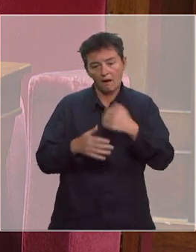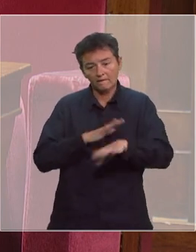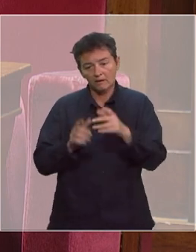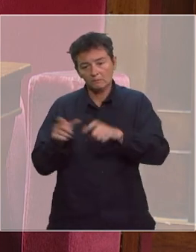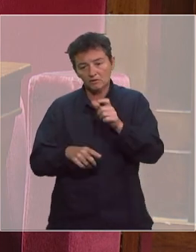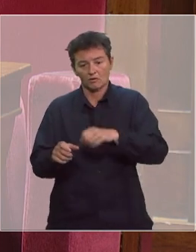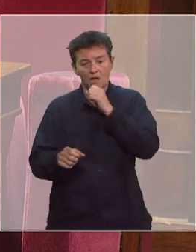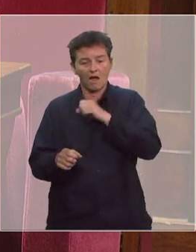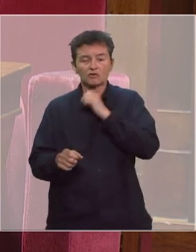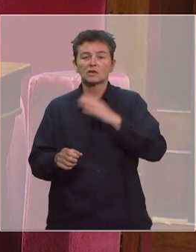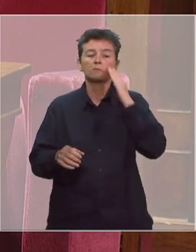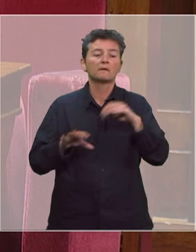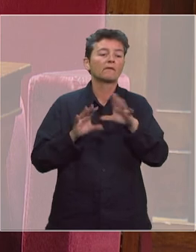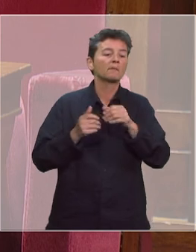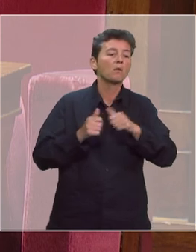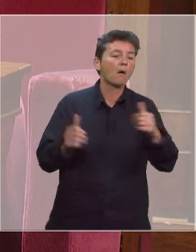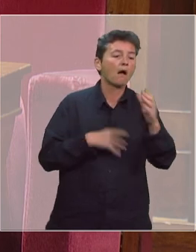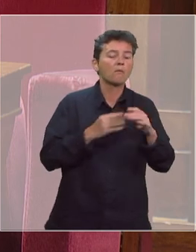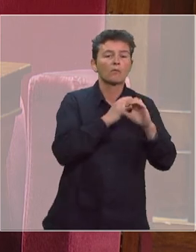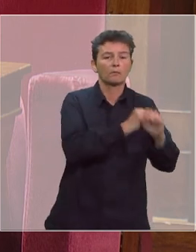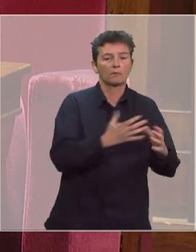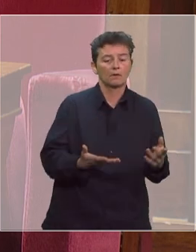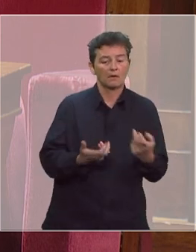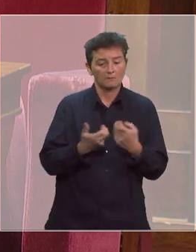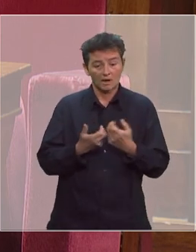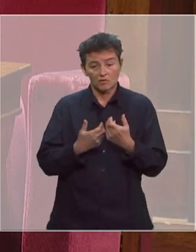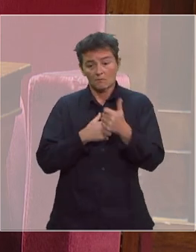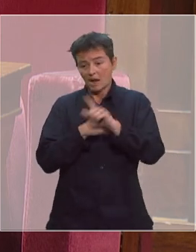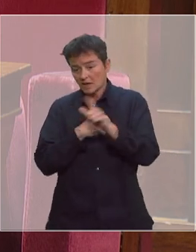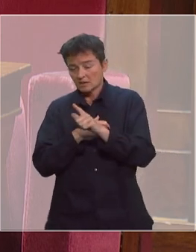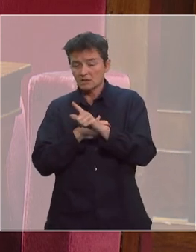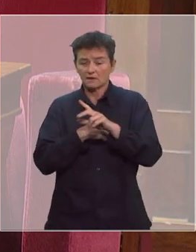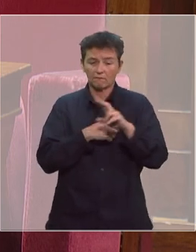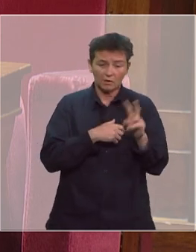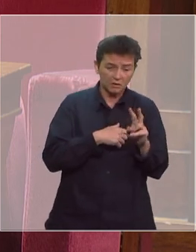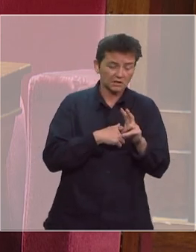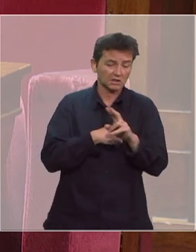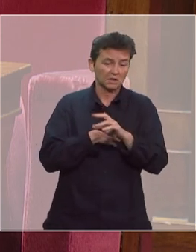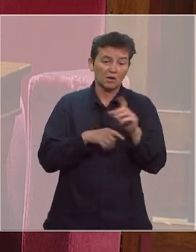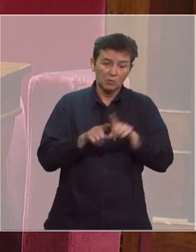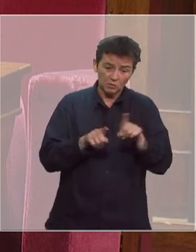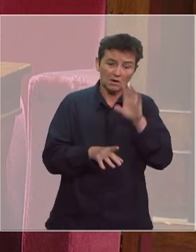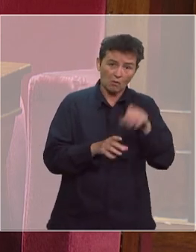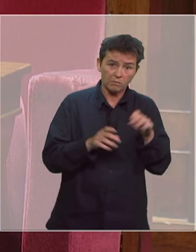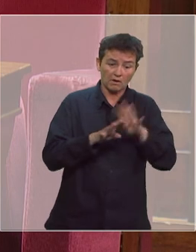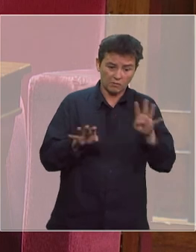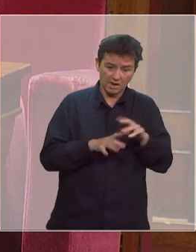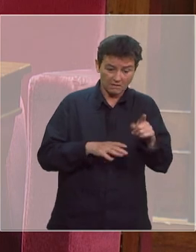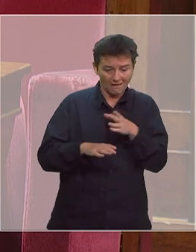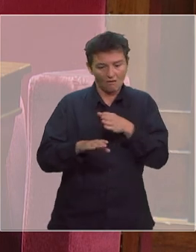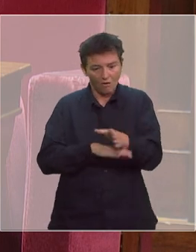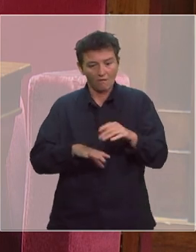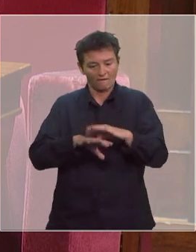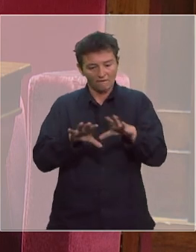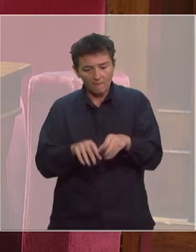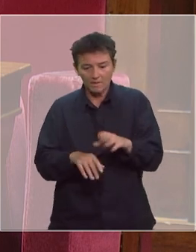éloignées ou trop occupées. En semaine ou le week-end, elles entrent avec délicatesse dans l'intimité des familles,